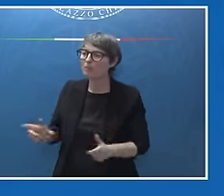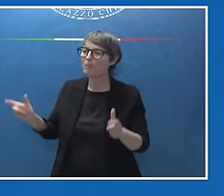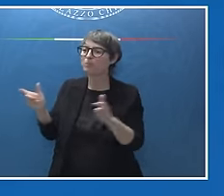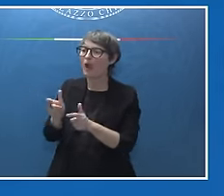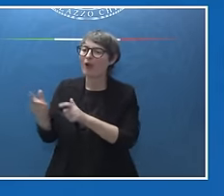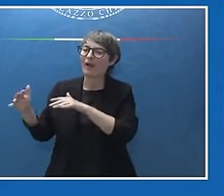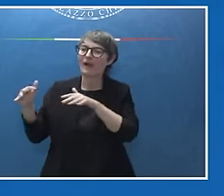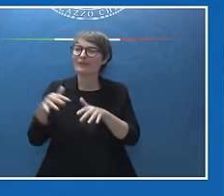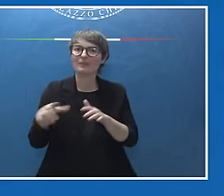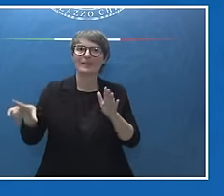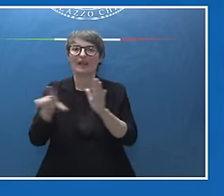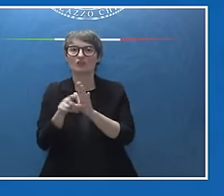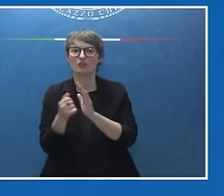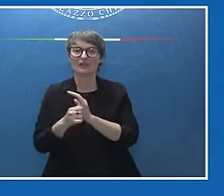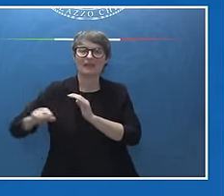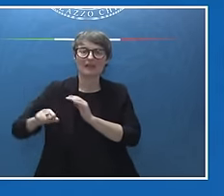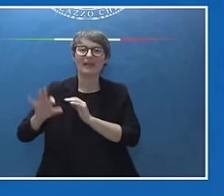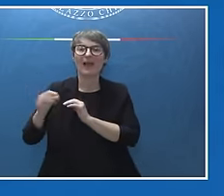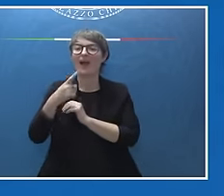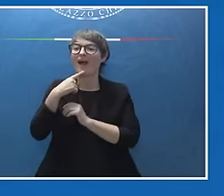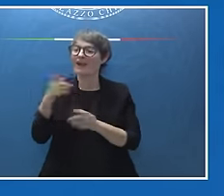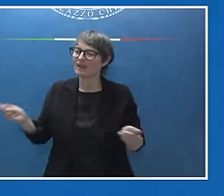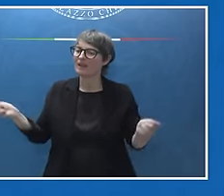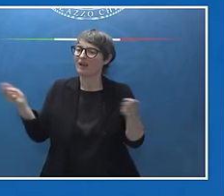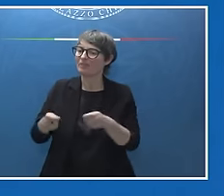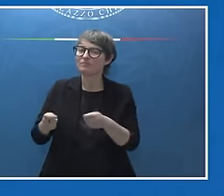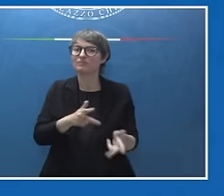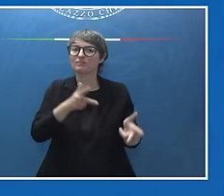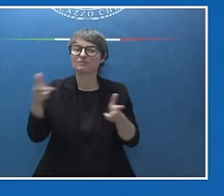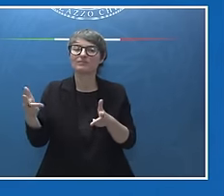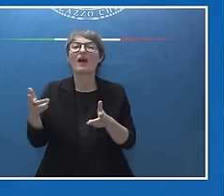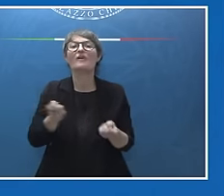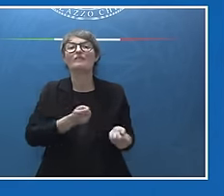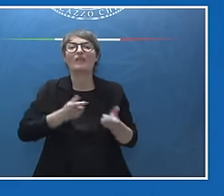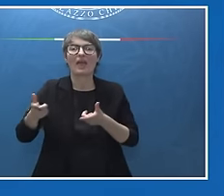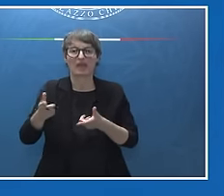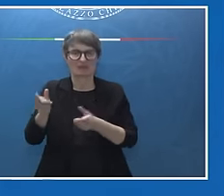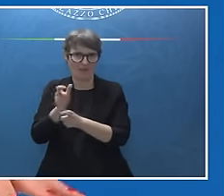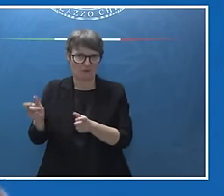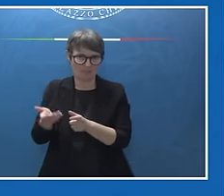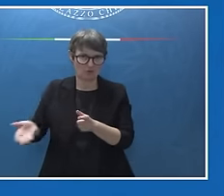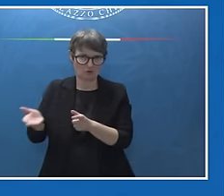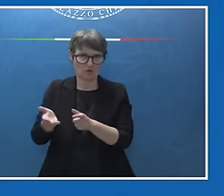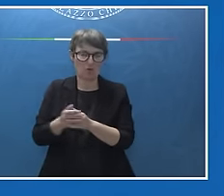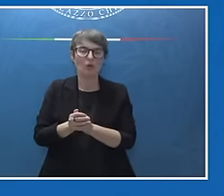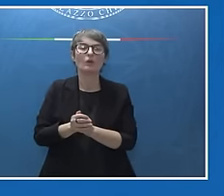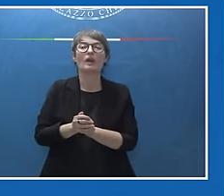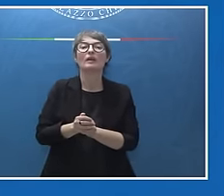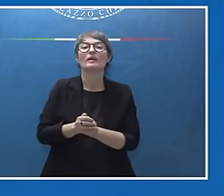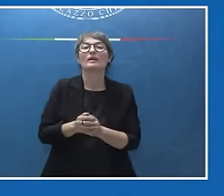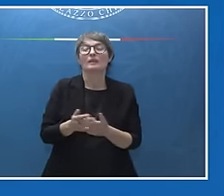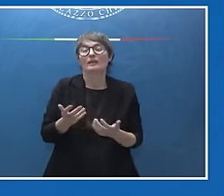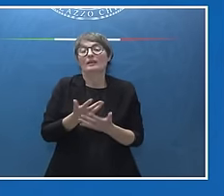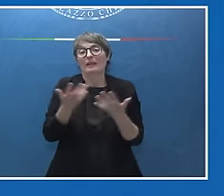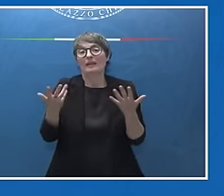illegale e i trafficanti di esseri umani. Quindi, chiaramente, il tema della migrazione legale è un altro aspetto fondamentale, fermo restando che le conclusioni dicono